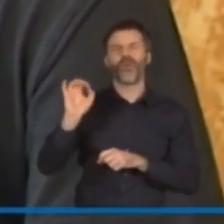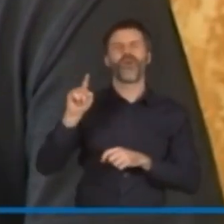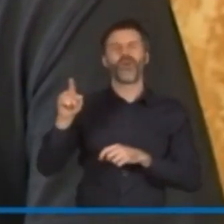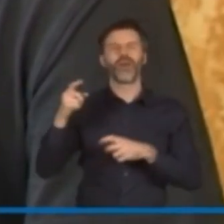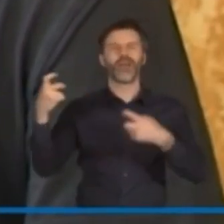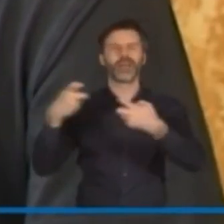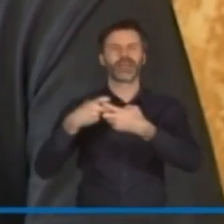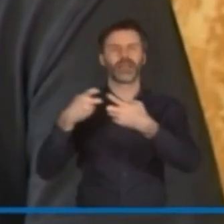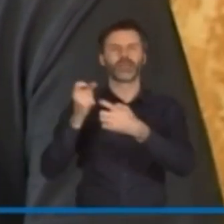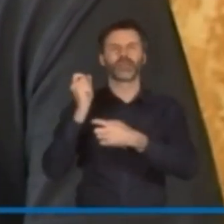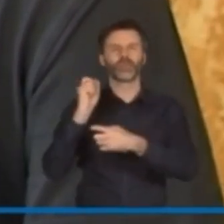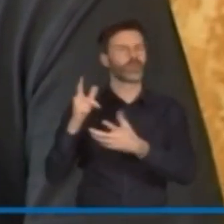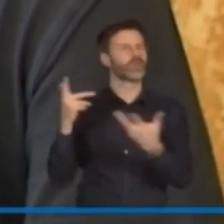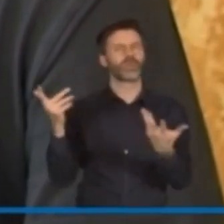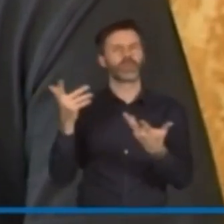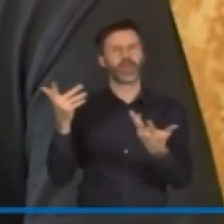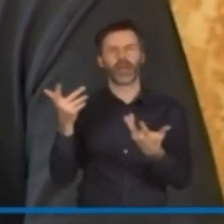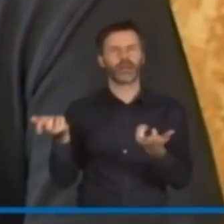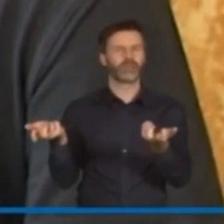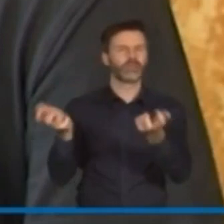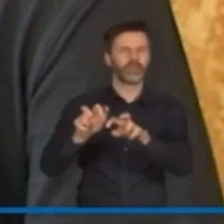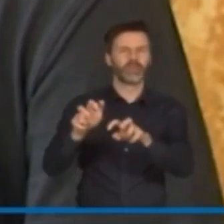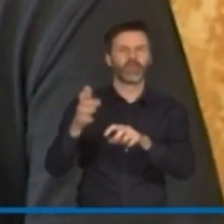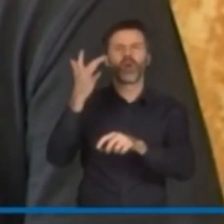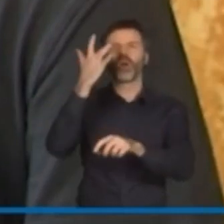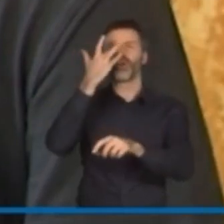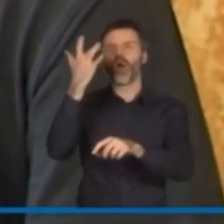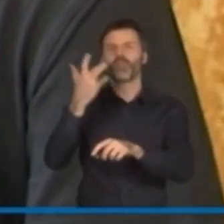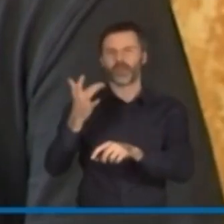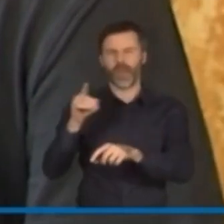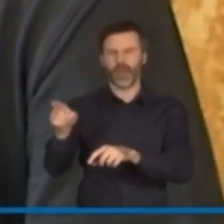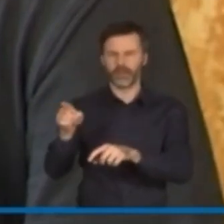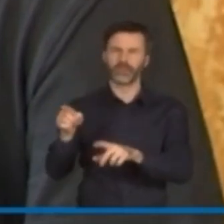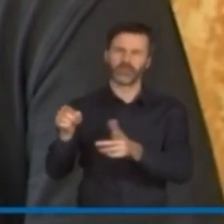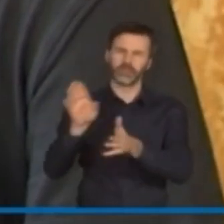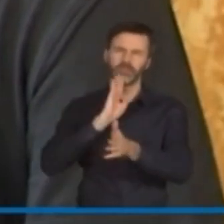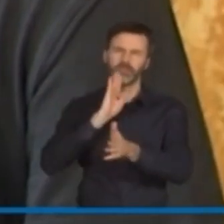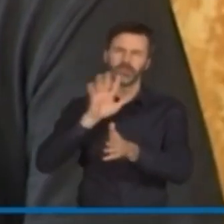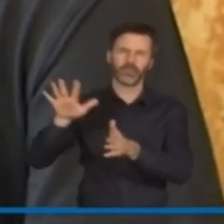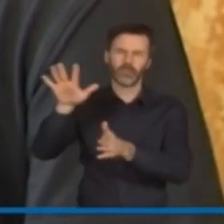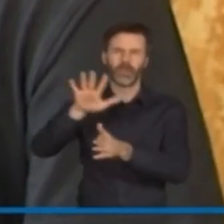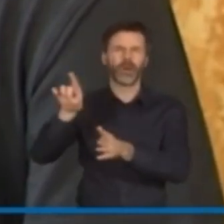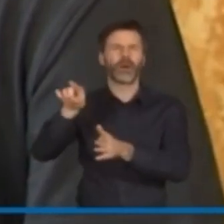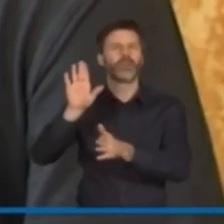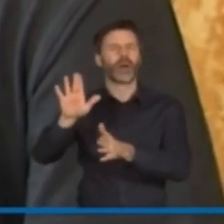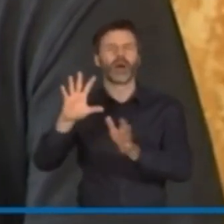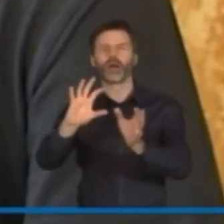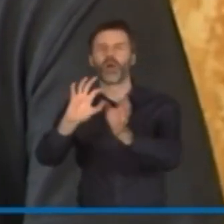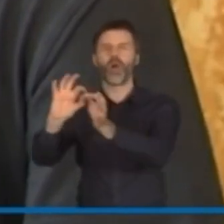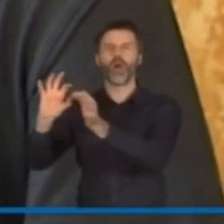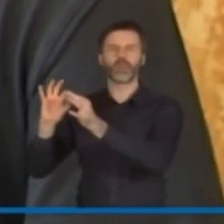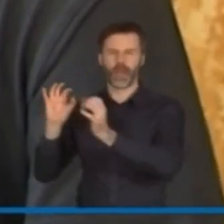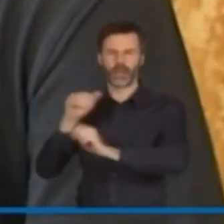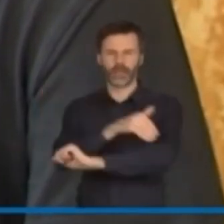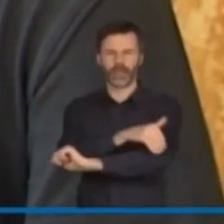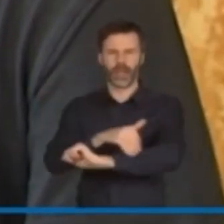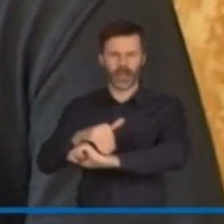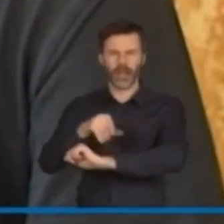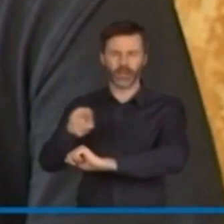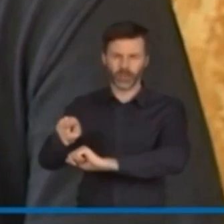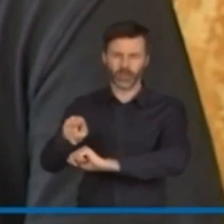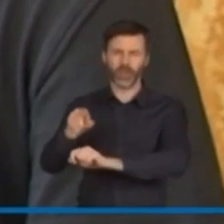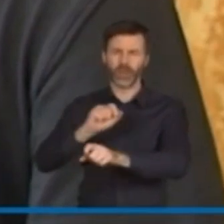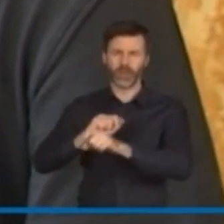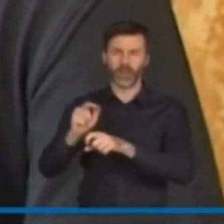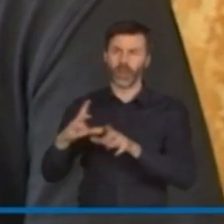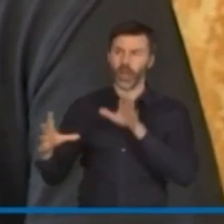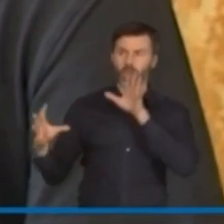Tworzą w Rosji, jestem tego pewien, ale poprzez kontakty zagraniczne kontaktują